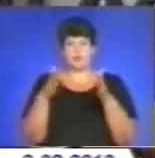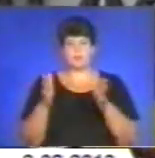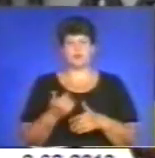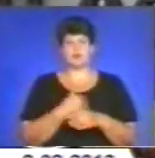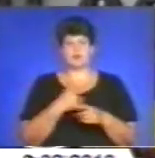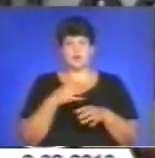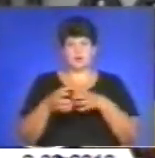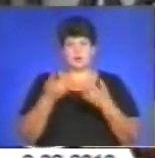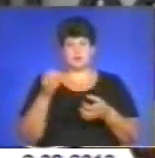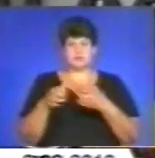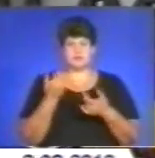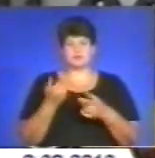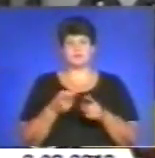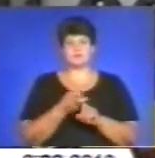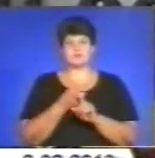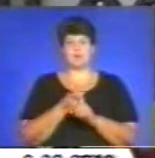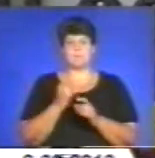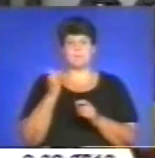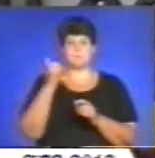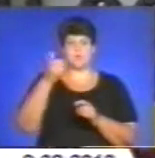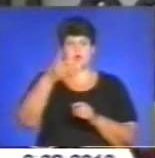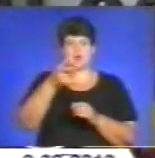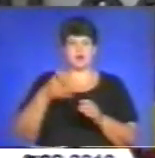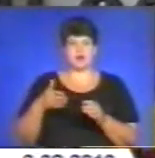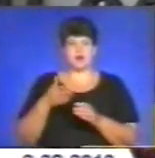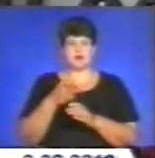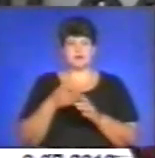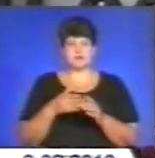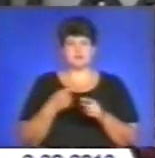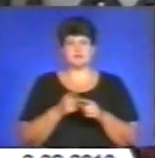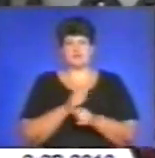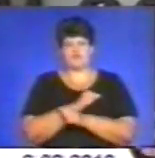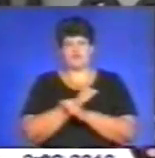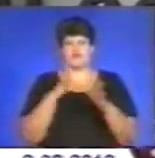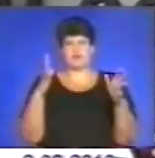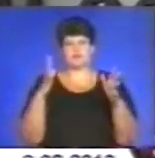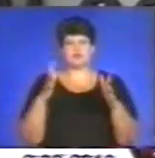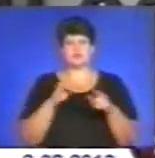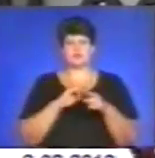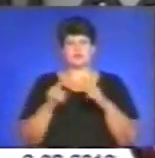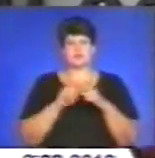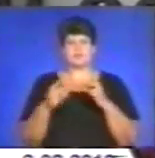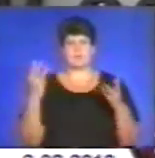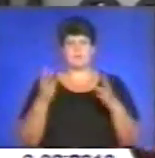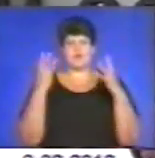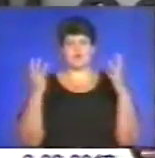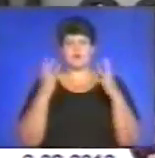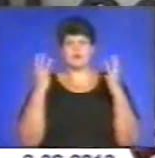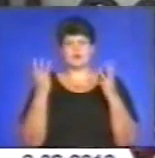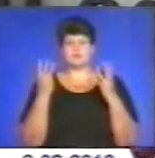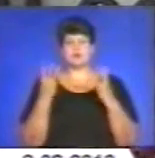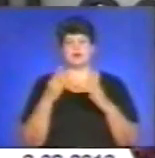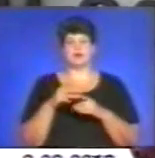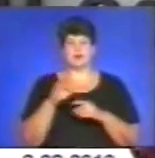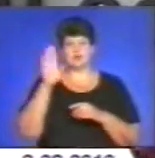розібрати за допомогою болгарки. Такі дії спричинили вибух із подальшим горінням, а повинуватці